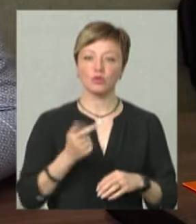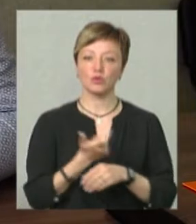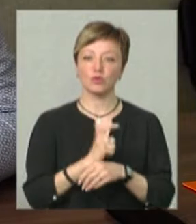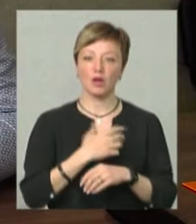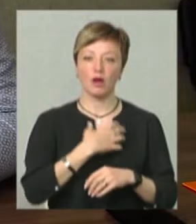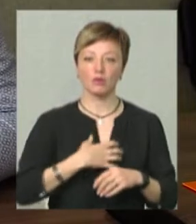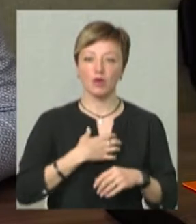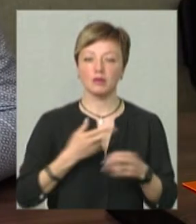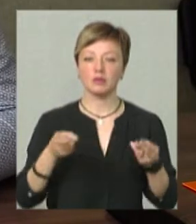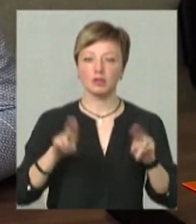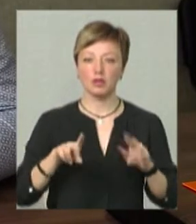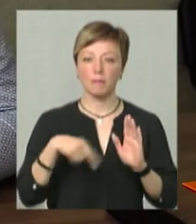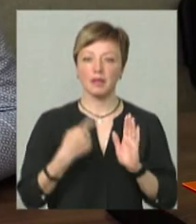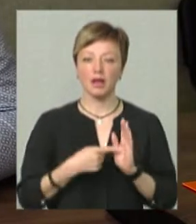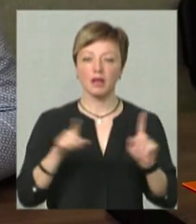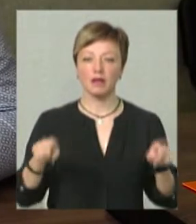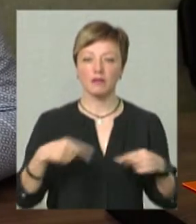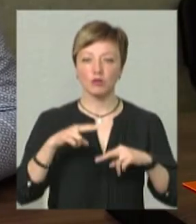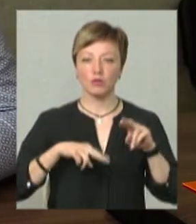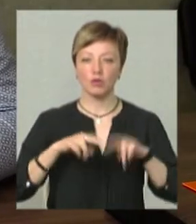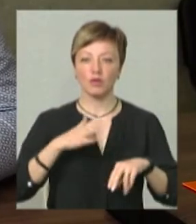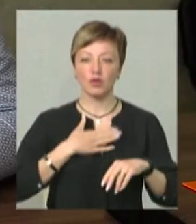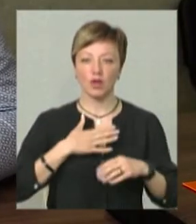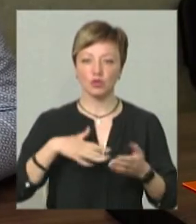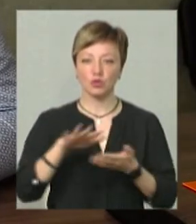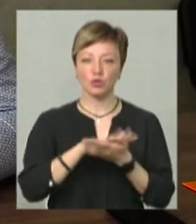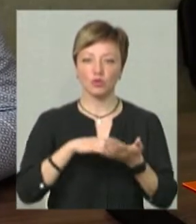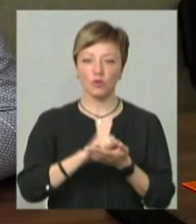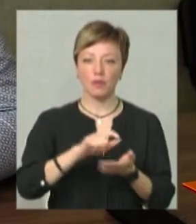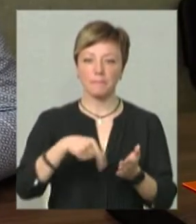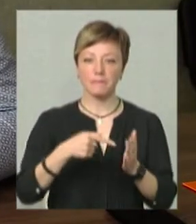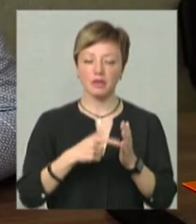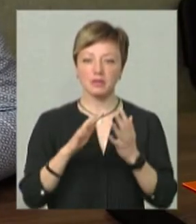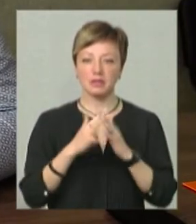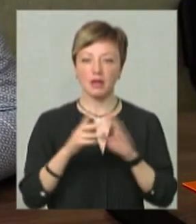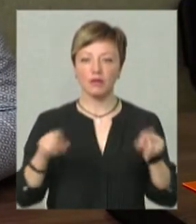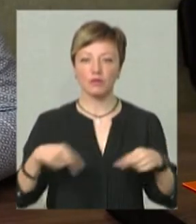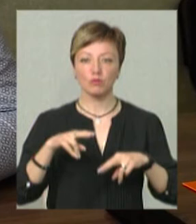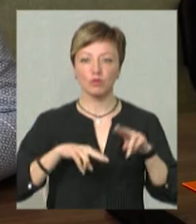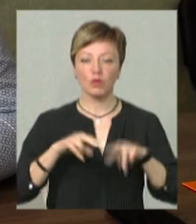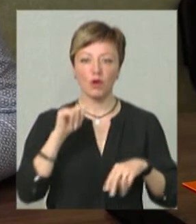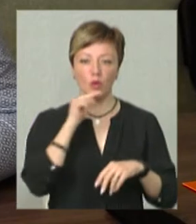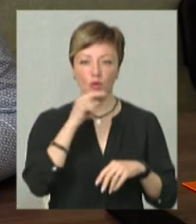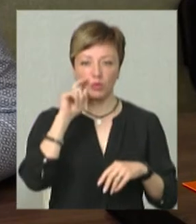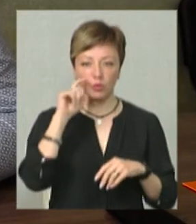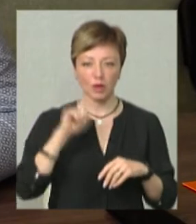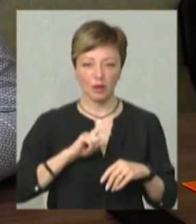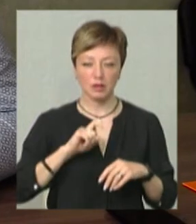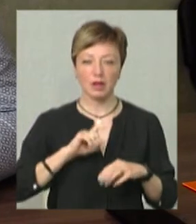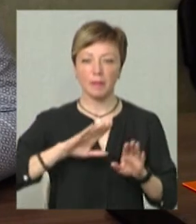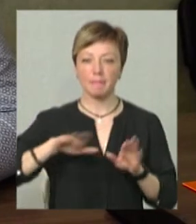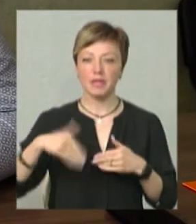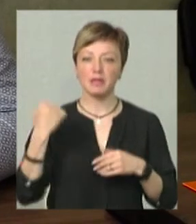актуальним залишається питання відбудови наших зруйнованих містах, селищ, відбудови економіки України